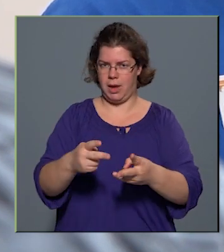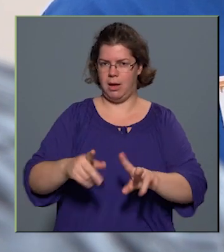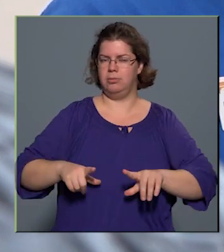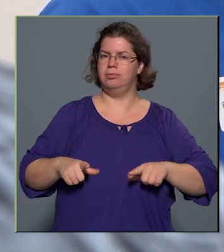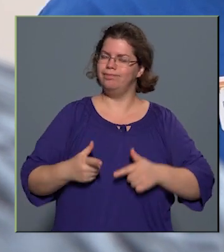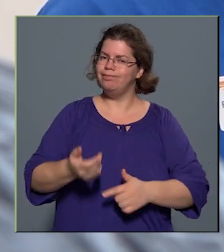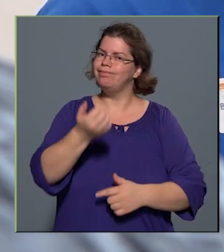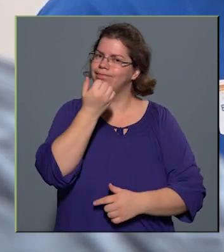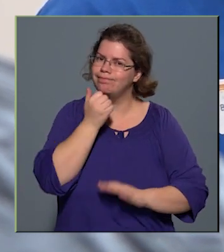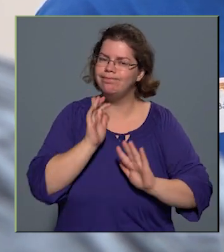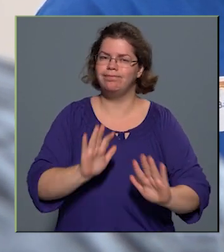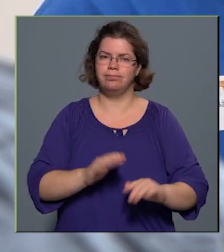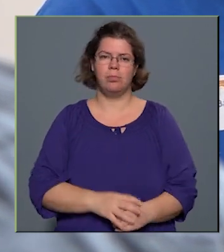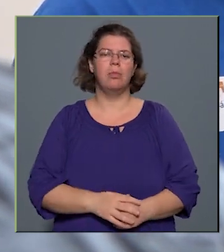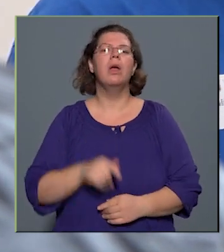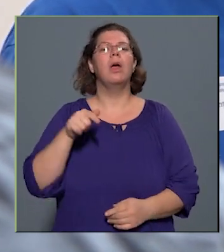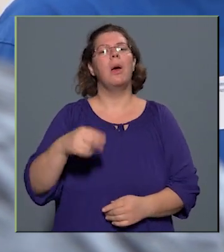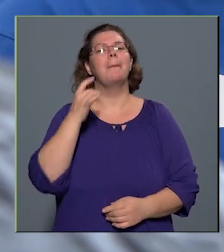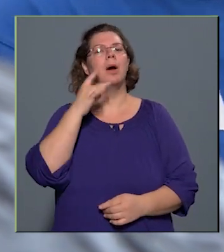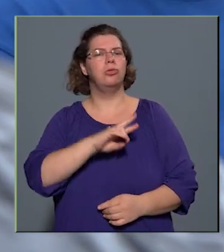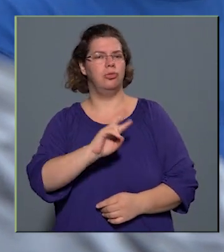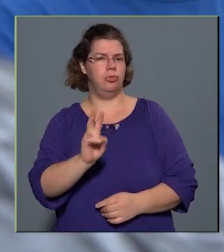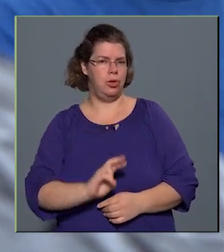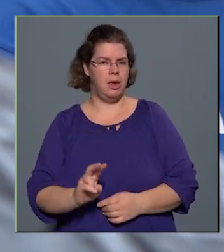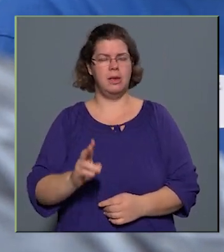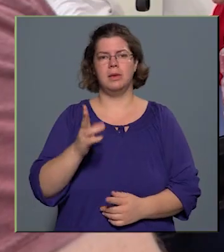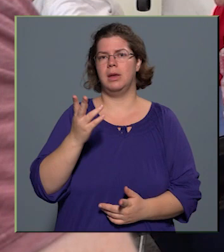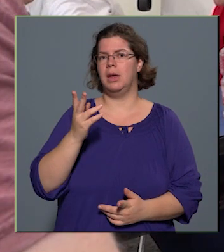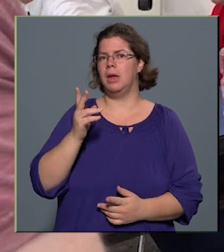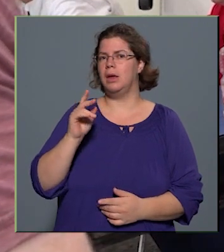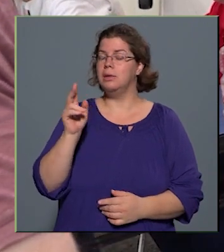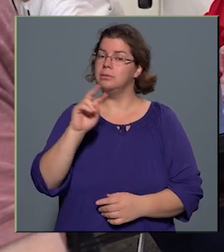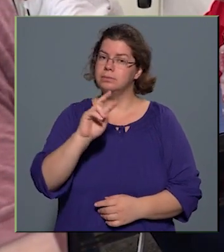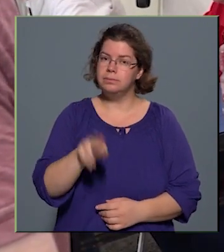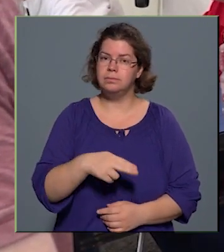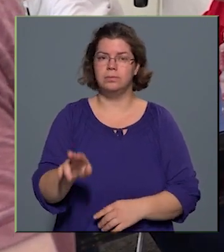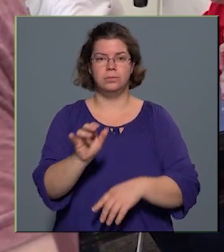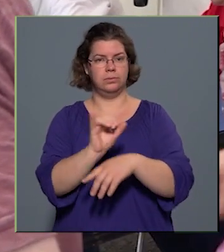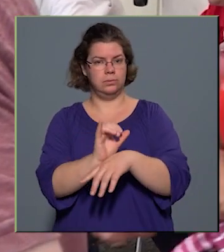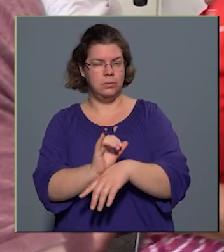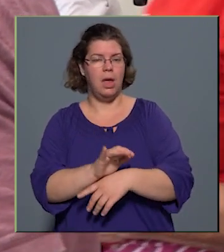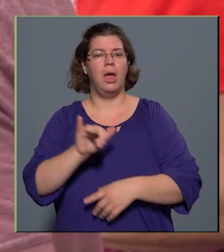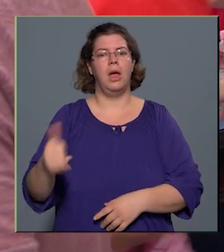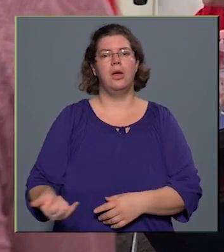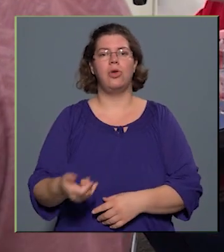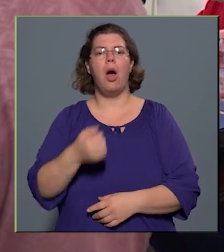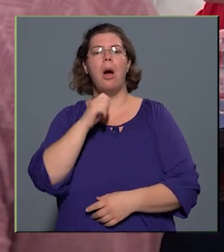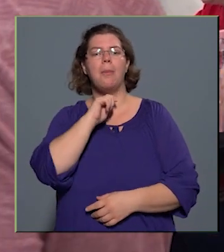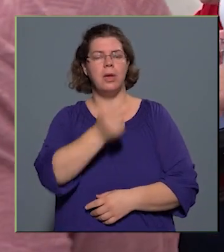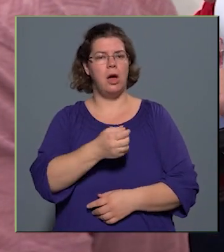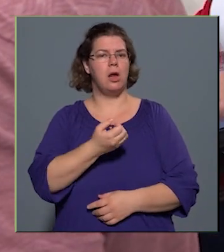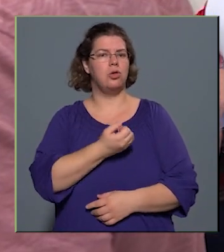Kardiológusként, a Bajcsi Zsilinszki Kórház orvosigazgatójaként és a Magyar Kardiológusok Társaságának tagjaként is